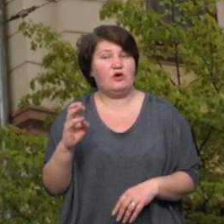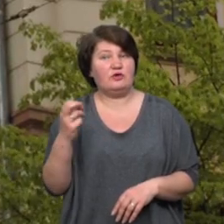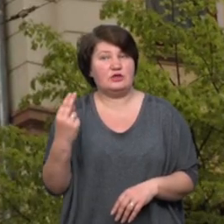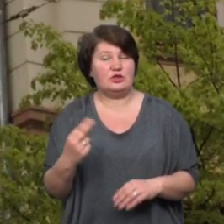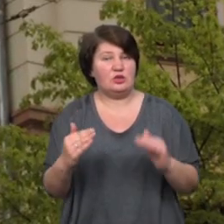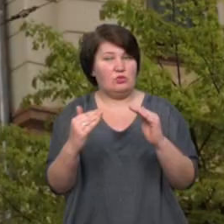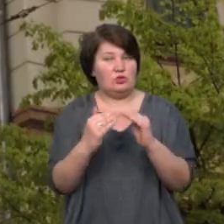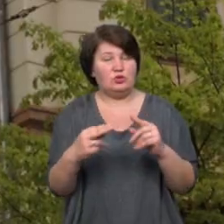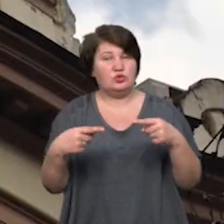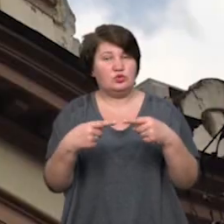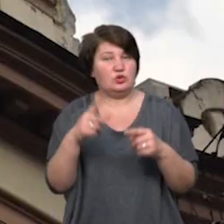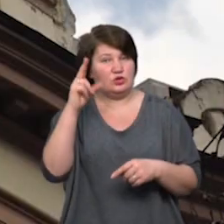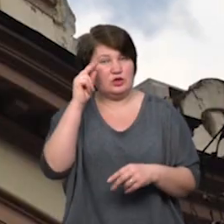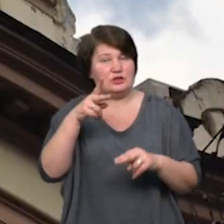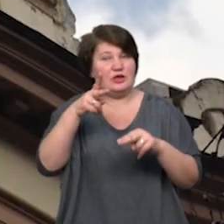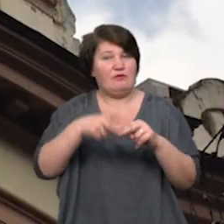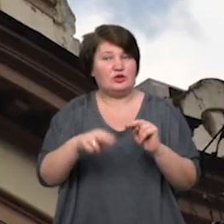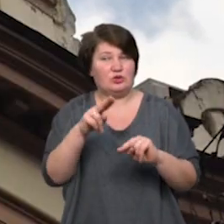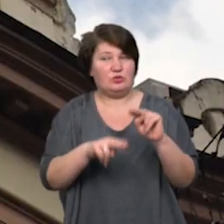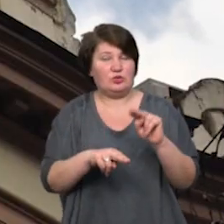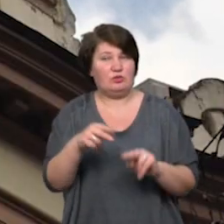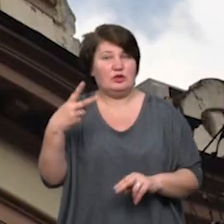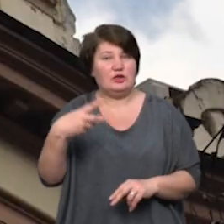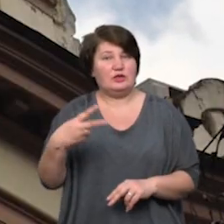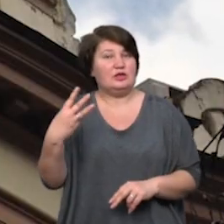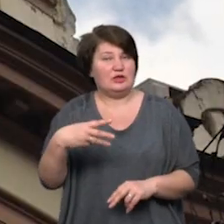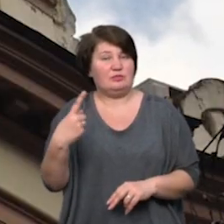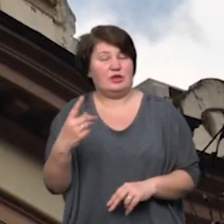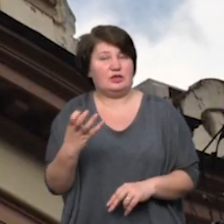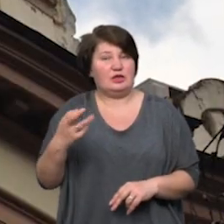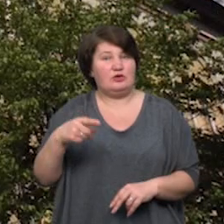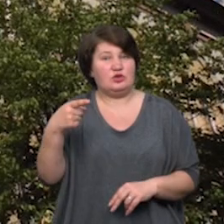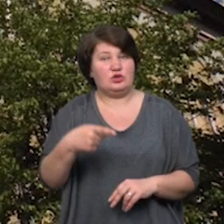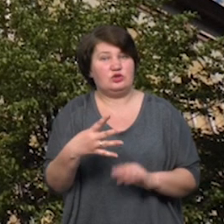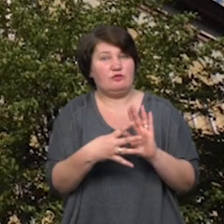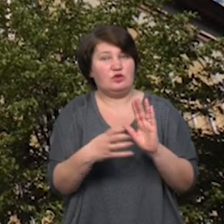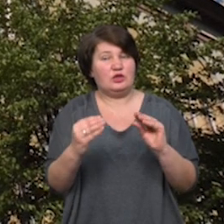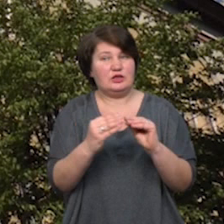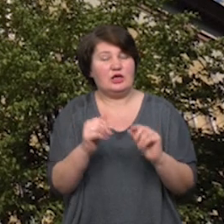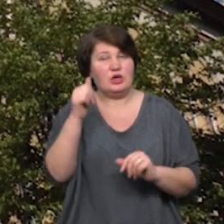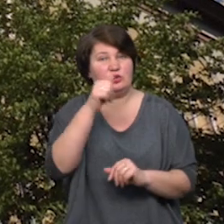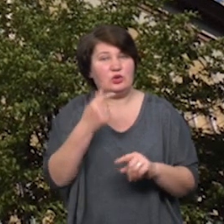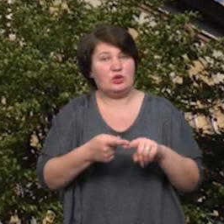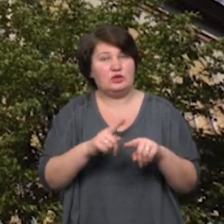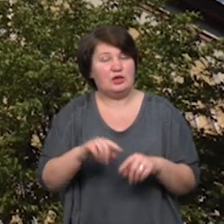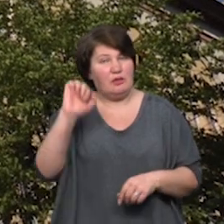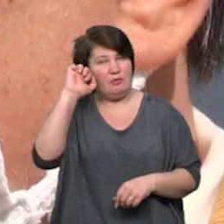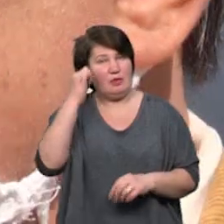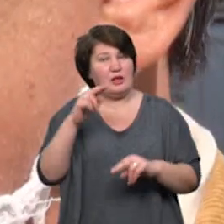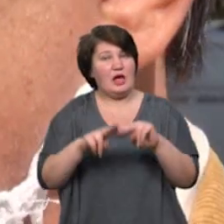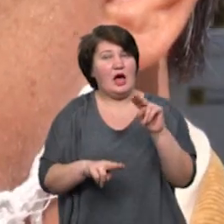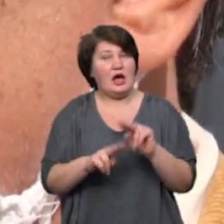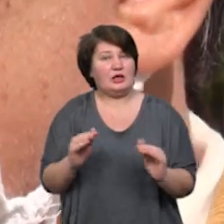точна дата завершення будови – 31 травня 1910 року. Сьогодні це пам'ятка архітектури